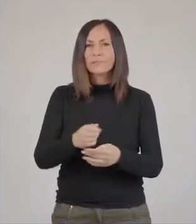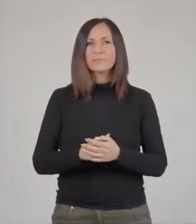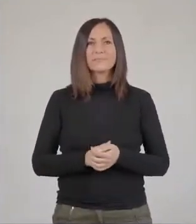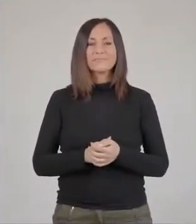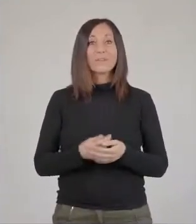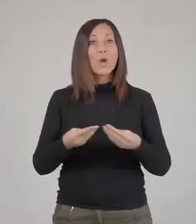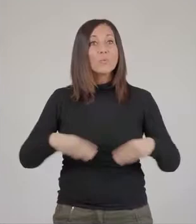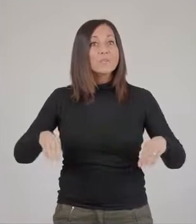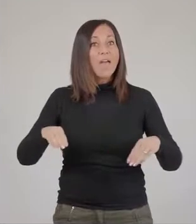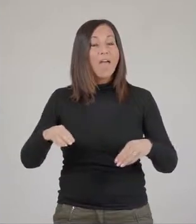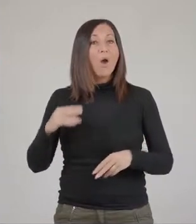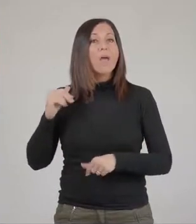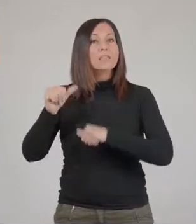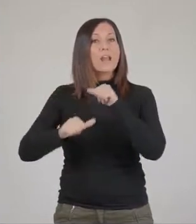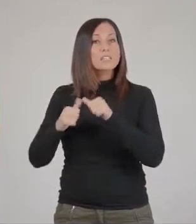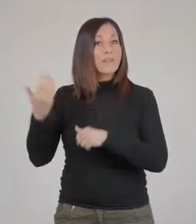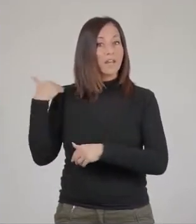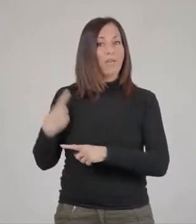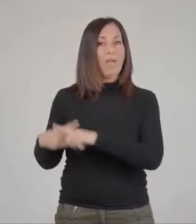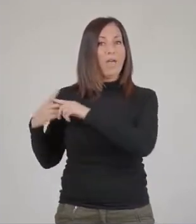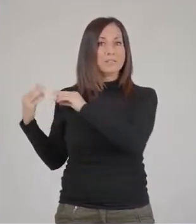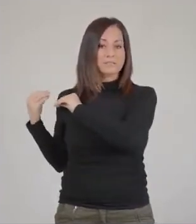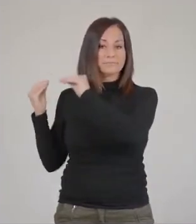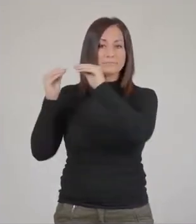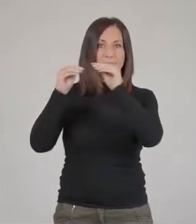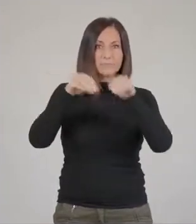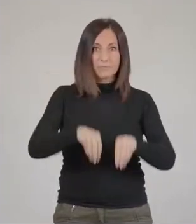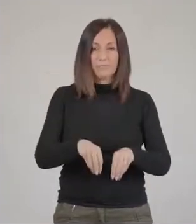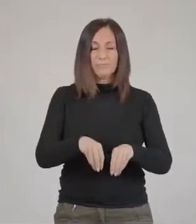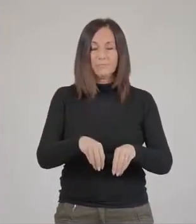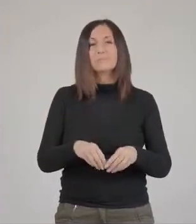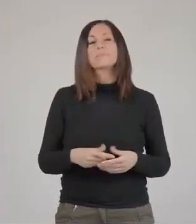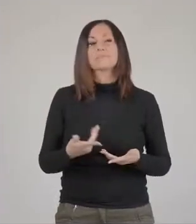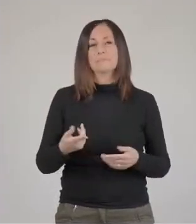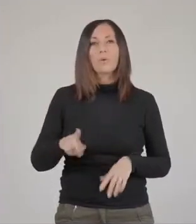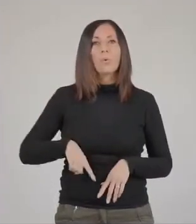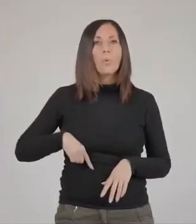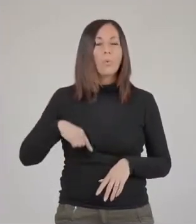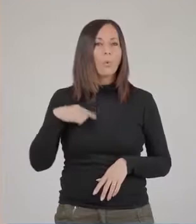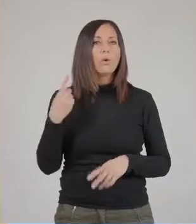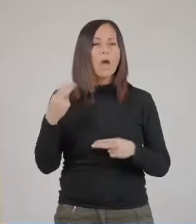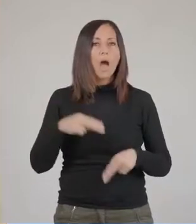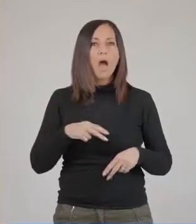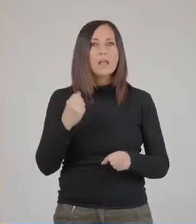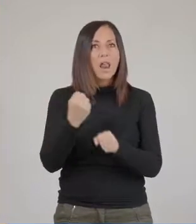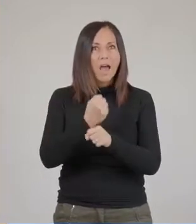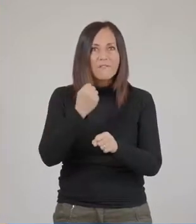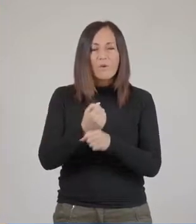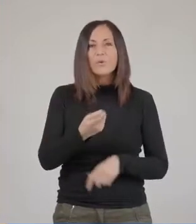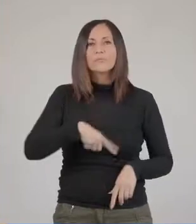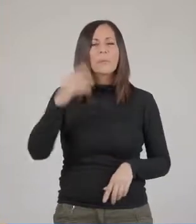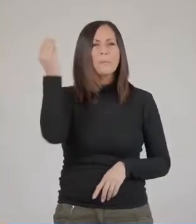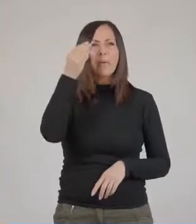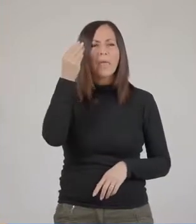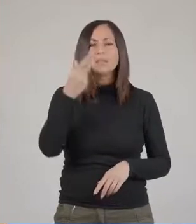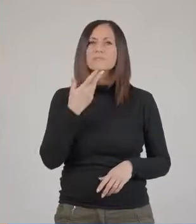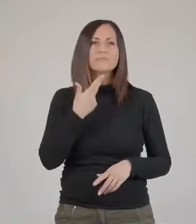Quando il museo è stato trasferito dalla sede precedente a quella attuale, con lunghi anni di lavoro, si è deciso